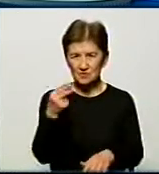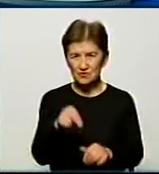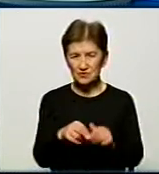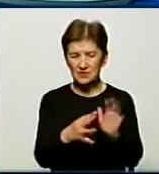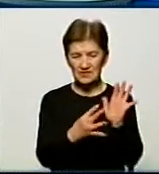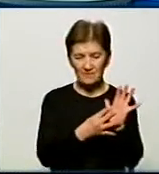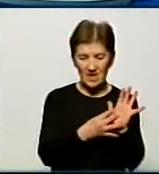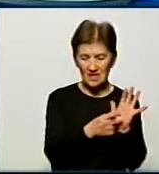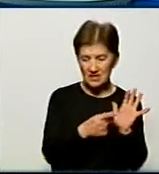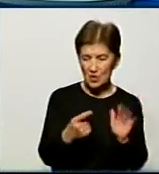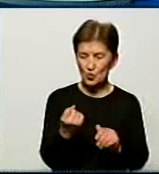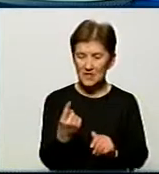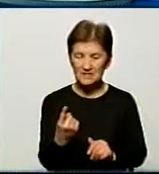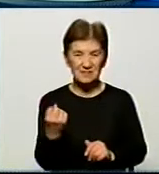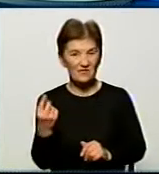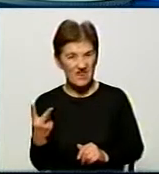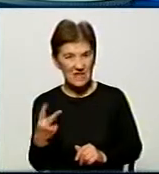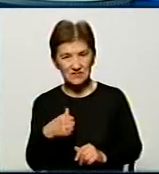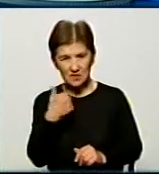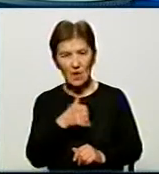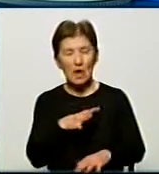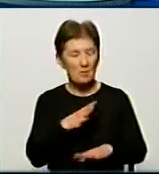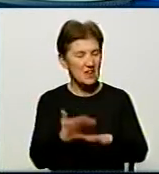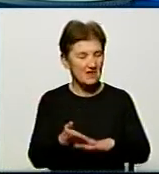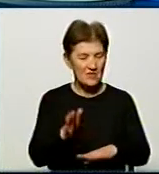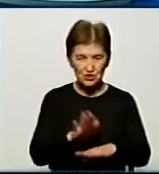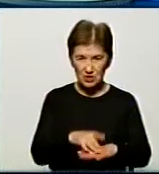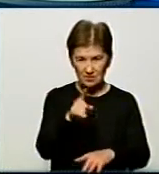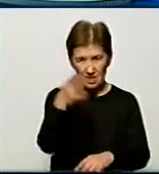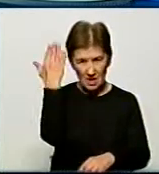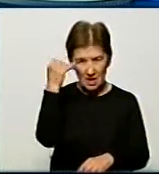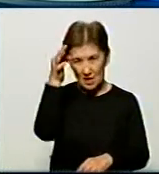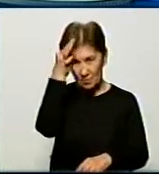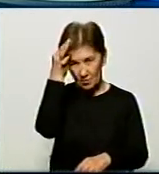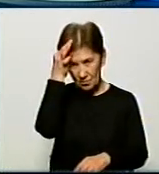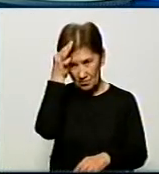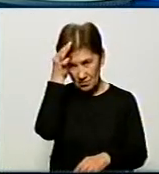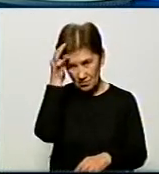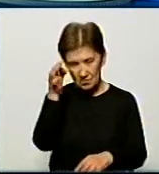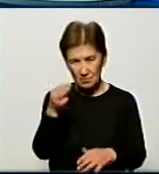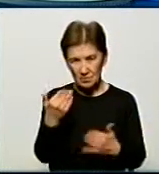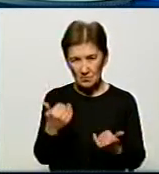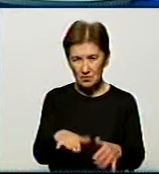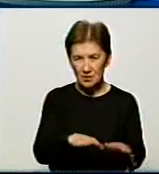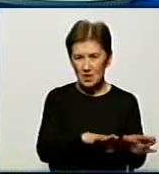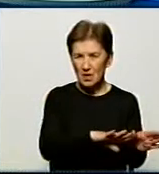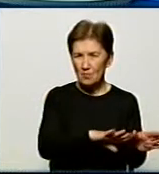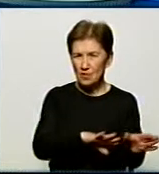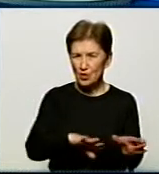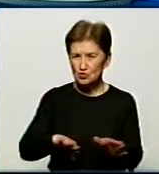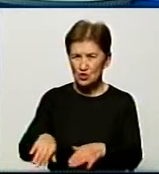-2011-2012 були важкими роками. Якщо ви пам'ятаєте, пройшло певне проепідемічування,